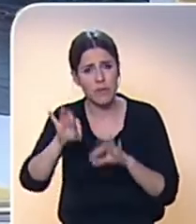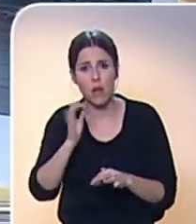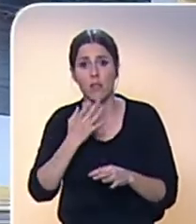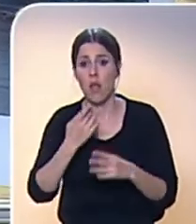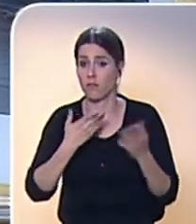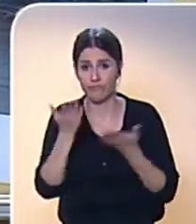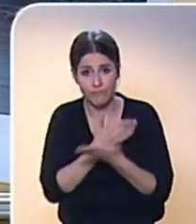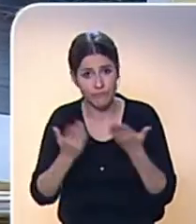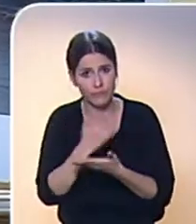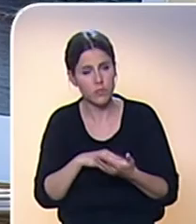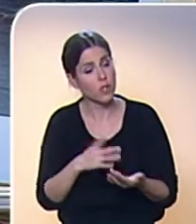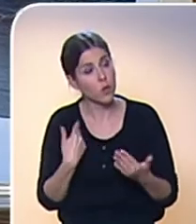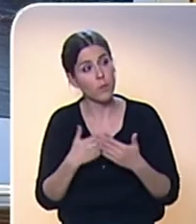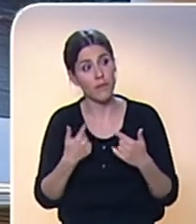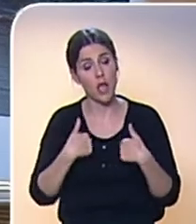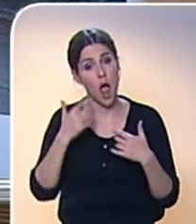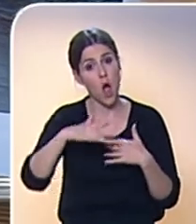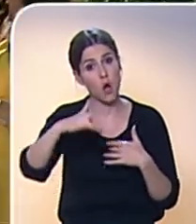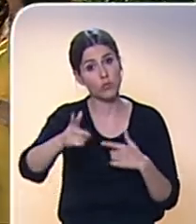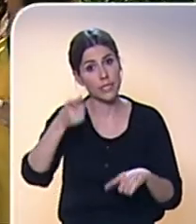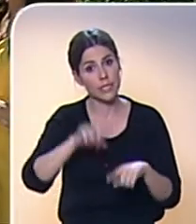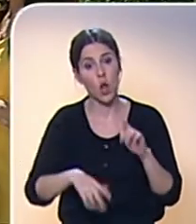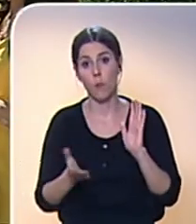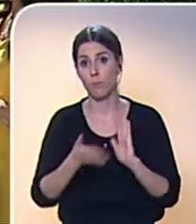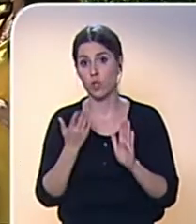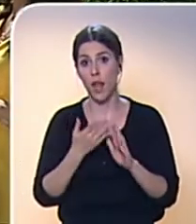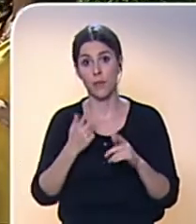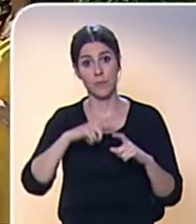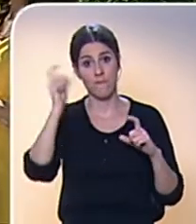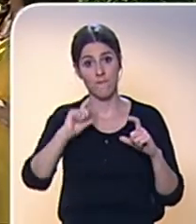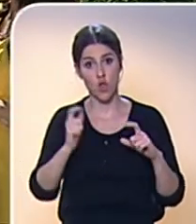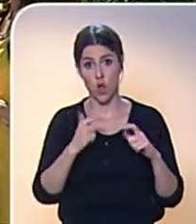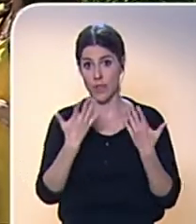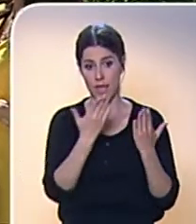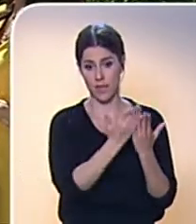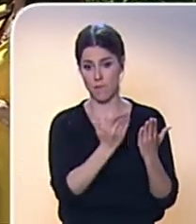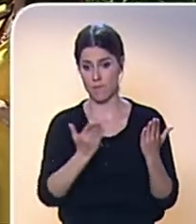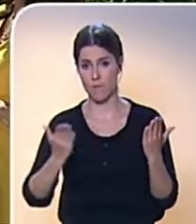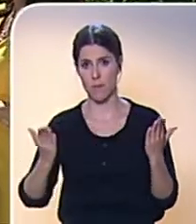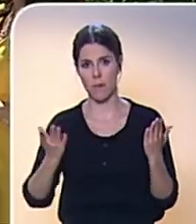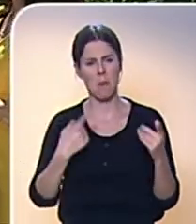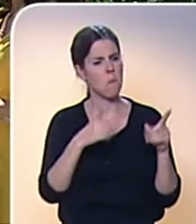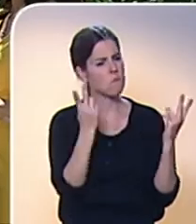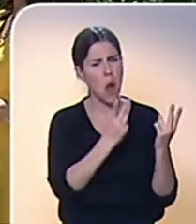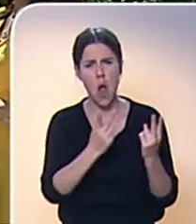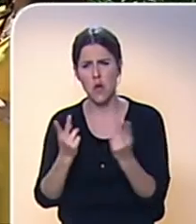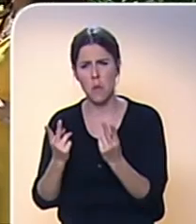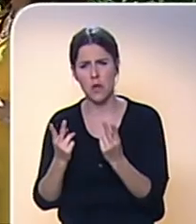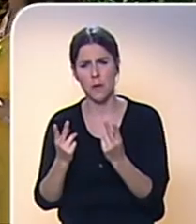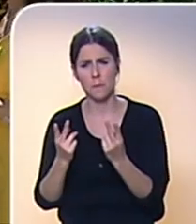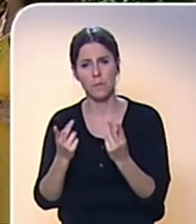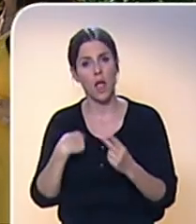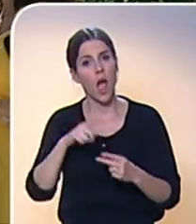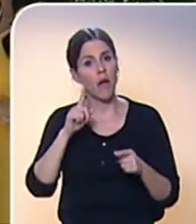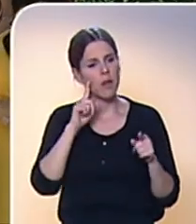Já se občas setkávám si situací, že mám třeba deset velmi podobných fotek a nedokážu si vybrat, která je nejhezčí. Když se podívám mobilu, tak